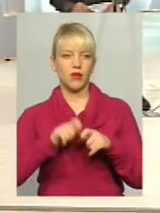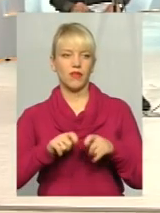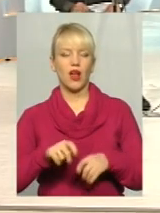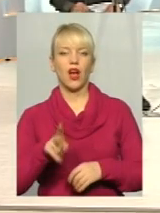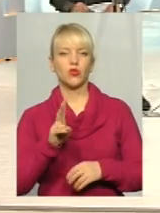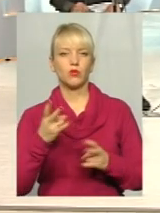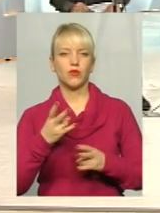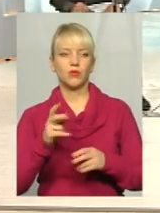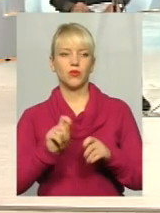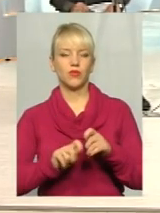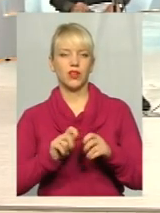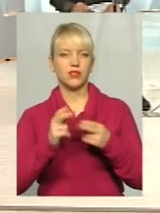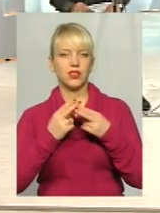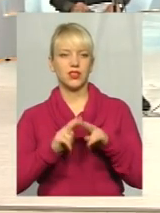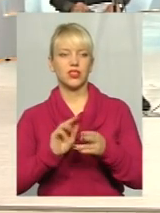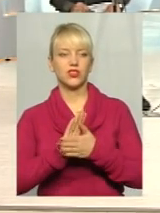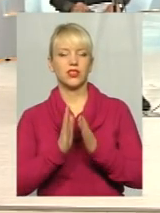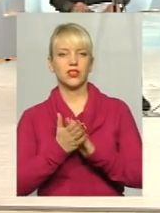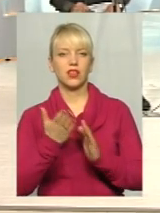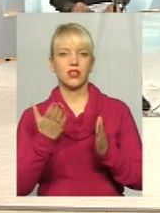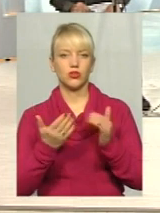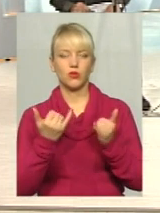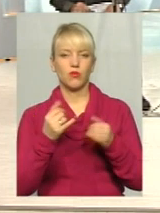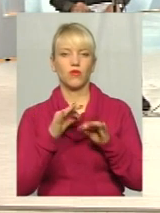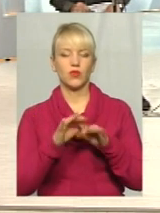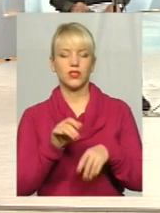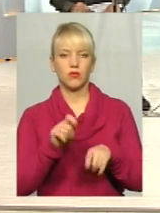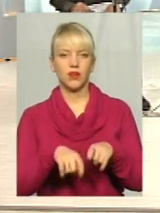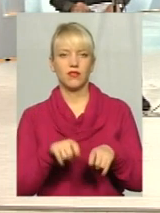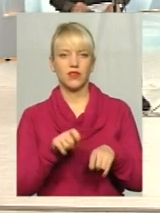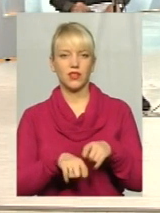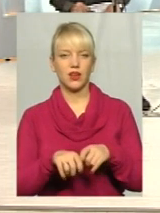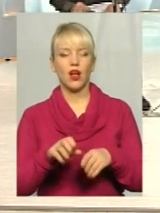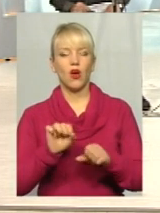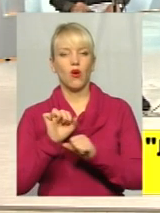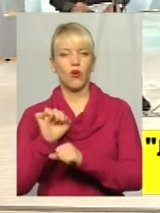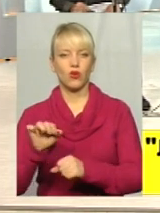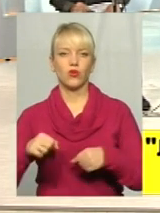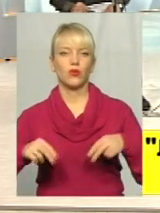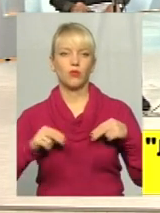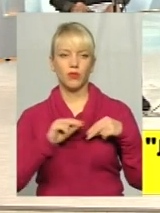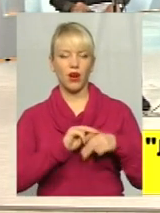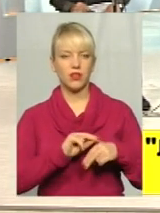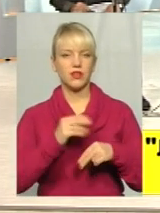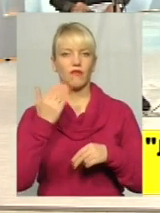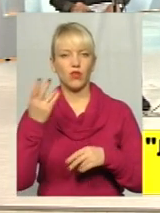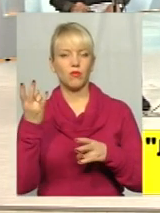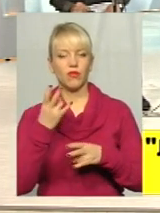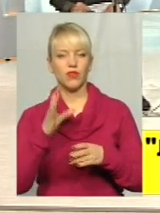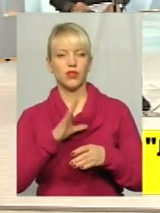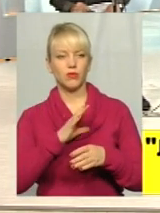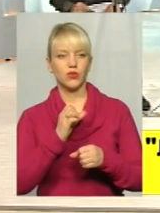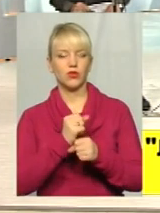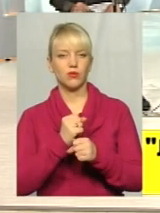технічний стан? В даному випадку, якщо проводиться перевірка охорони в праці, вони повинні були і зробити